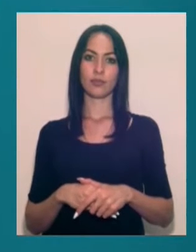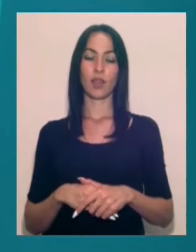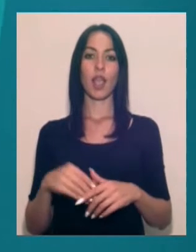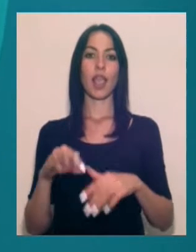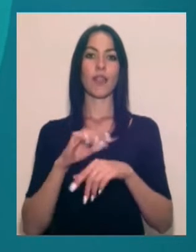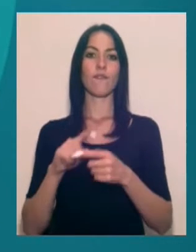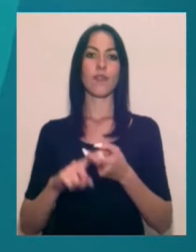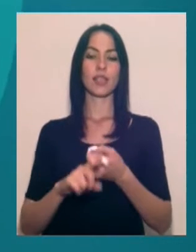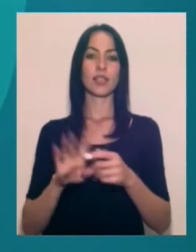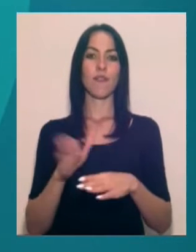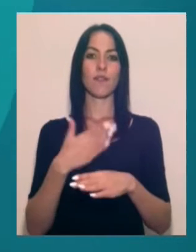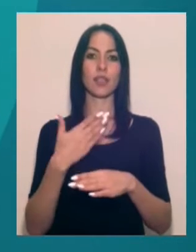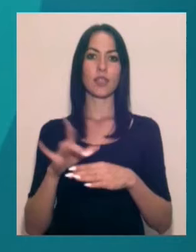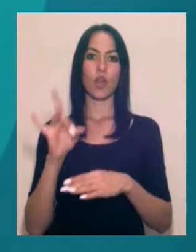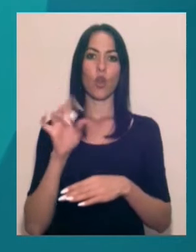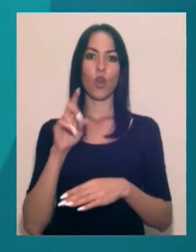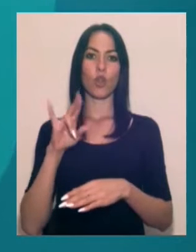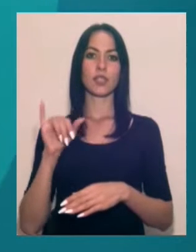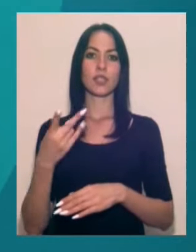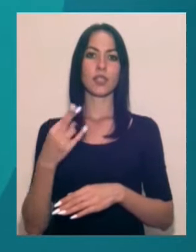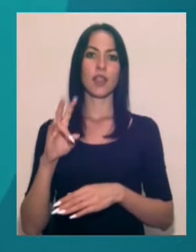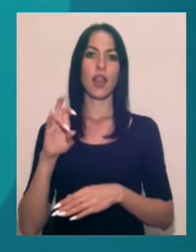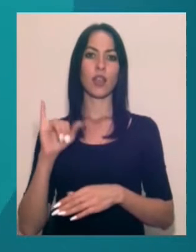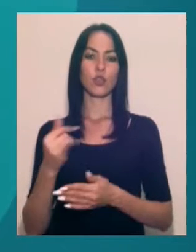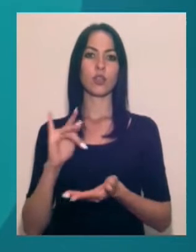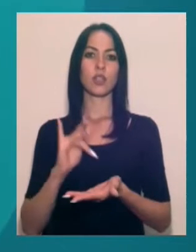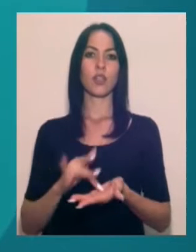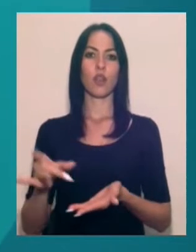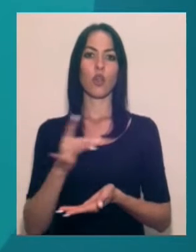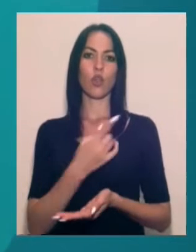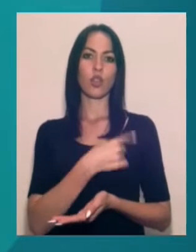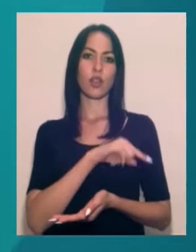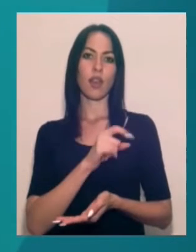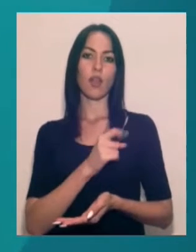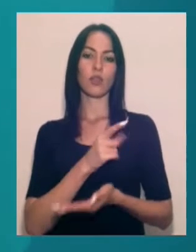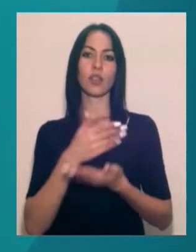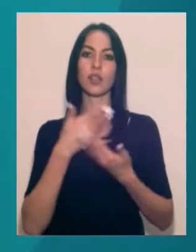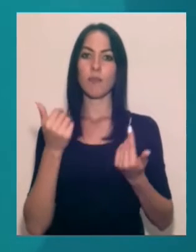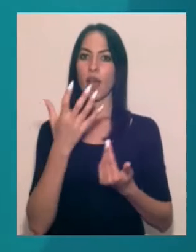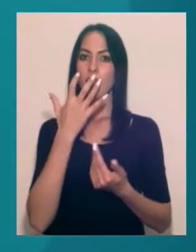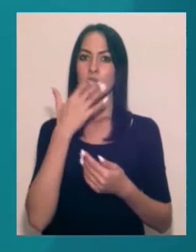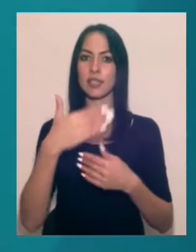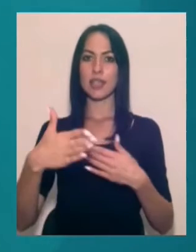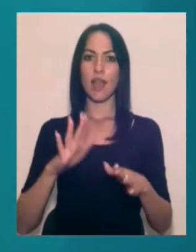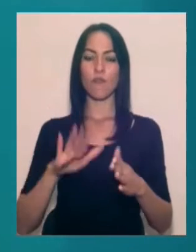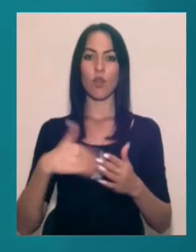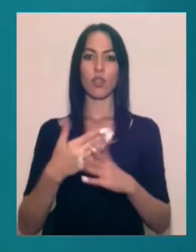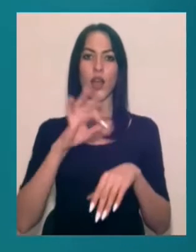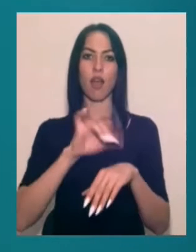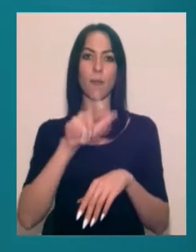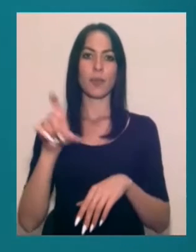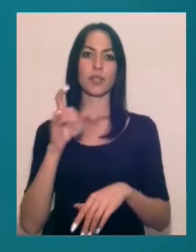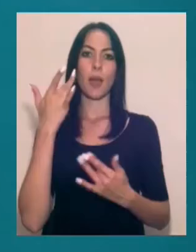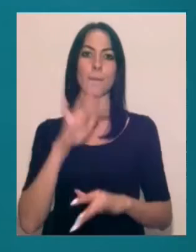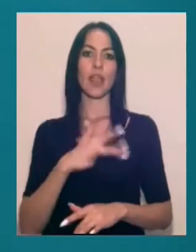Інфекційне відділення Роздільнанської центральної районної лікарні, що на Одещині, не обладнане кисневою мережею для пацієнтів з пневмонією